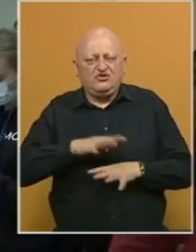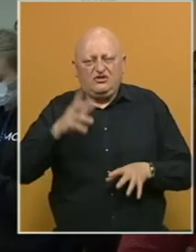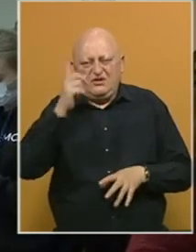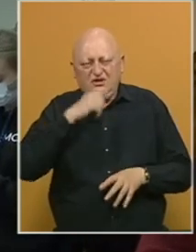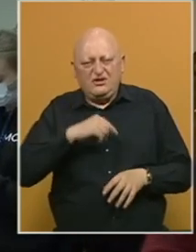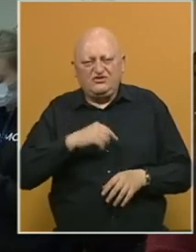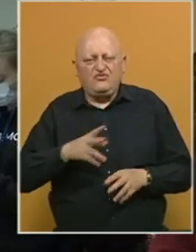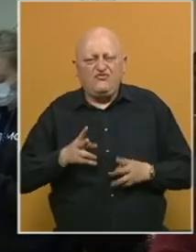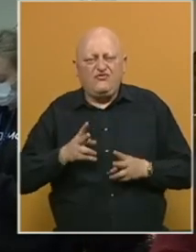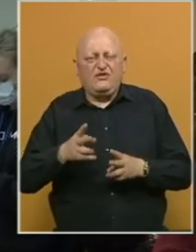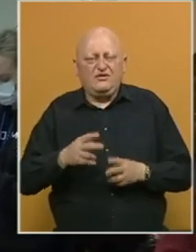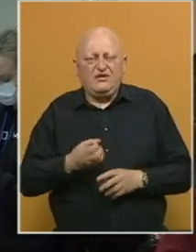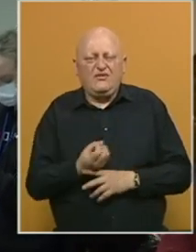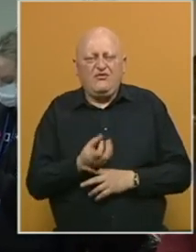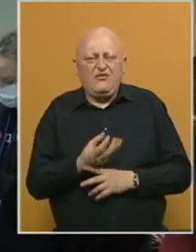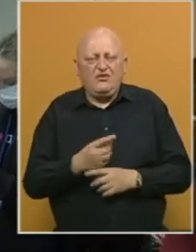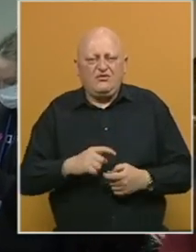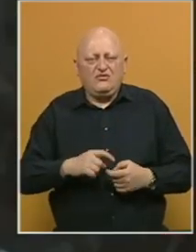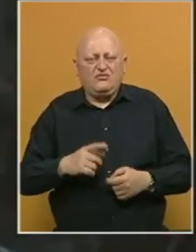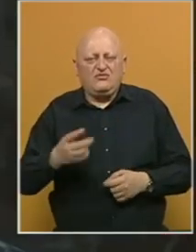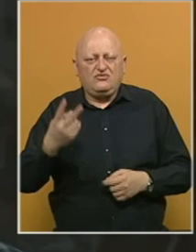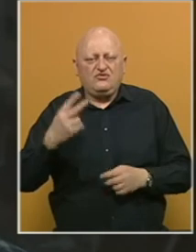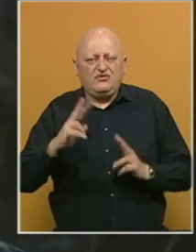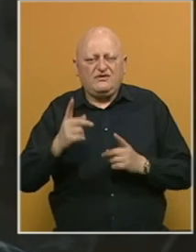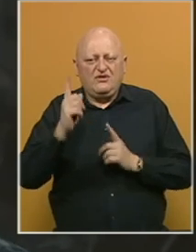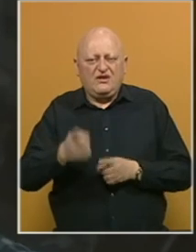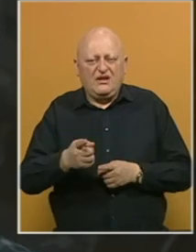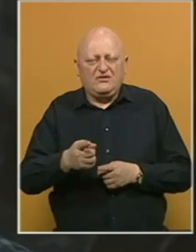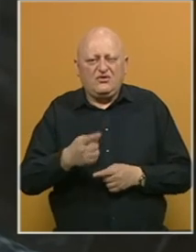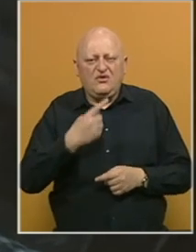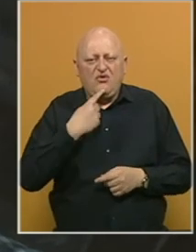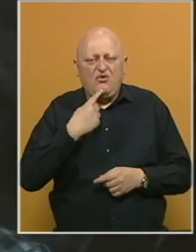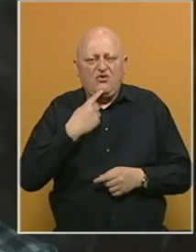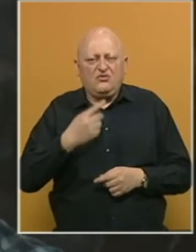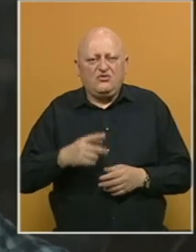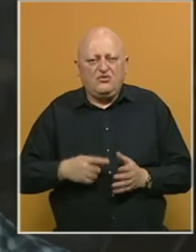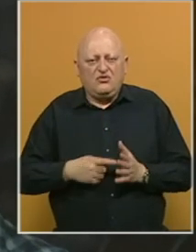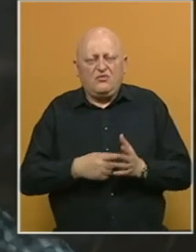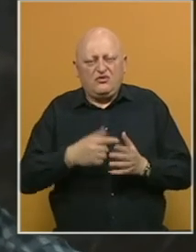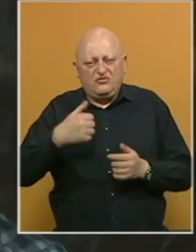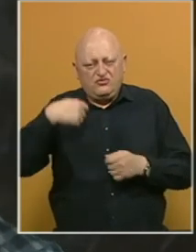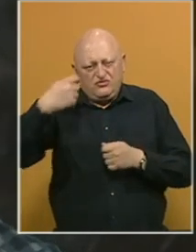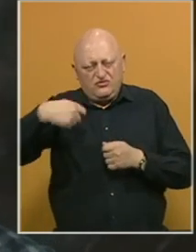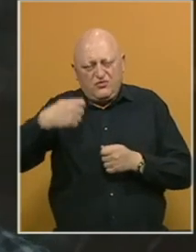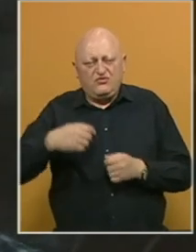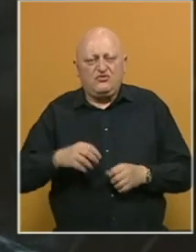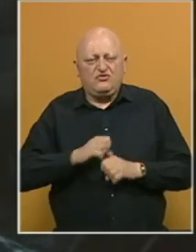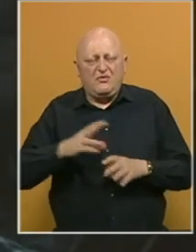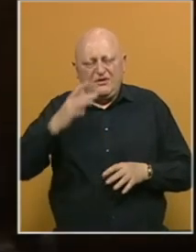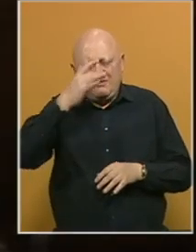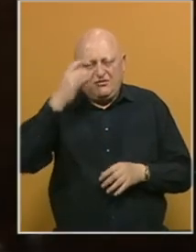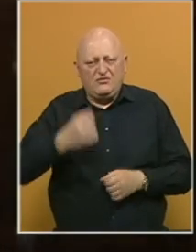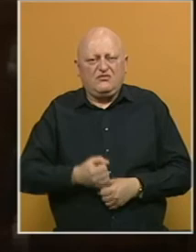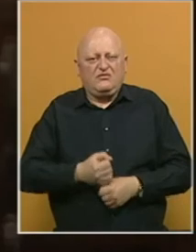lažnih i uvredljivih informacija o veteranu iz drugog svjetskog rata, koji je u promotivnom videospotu o objavljenom ljetos